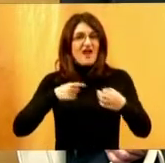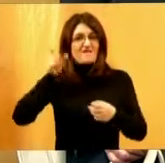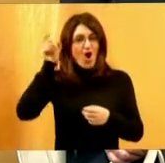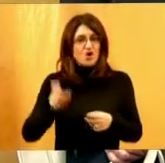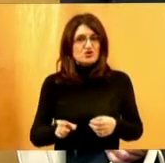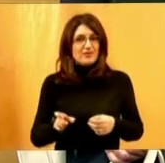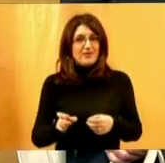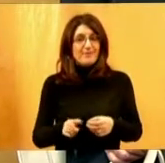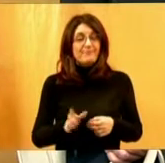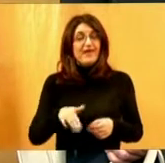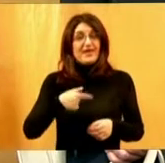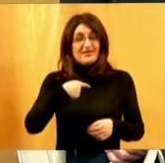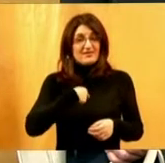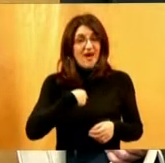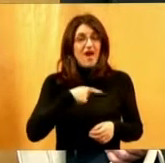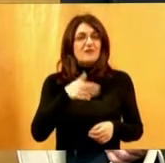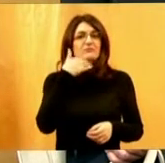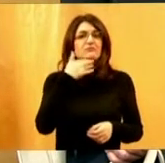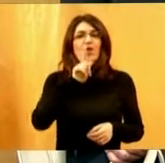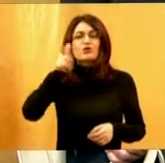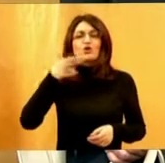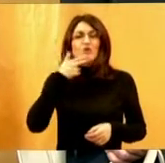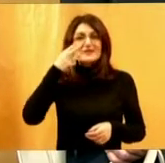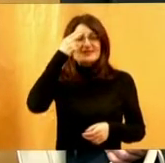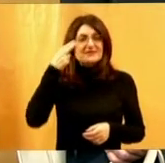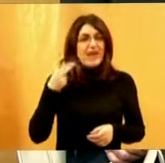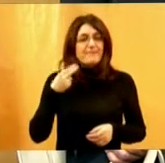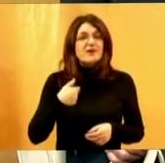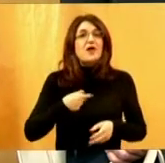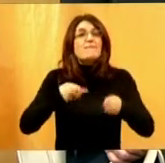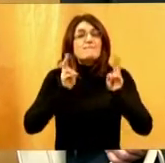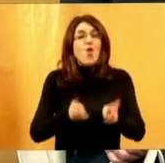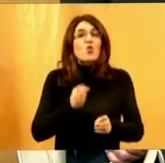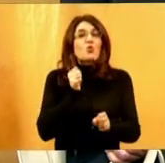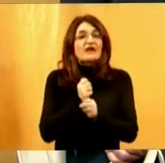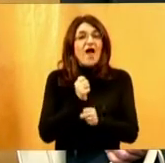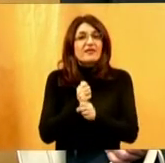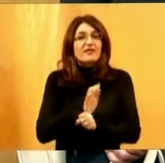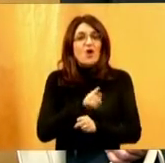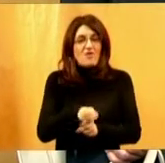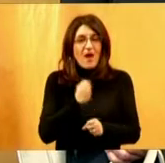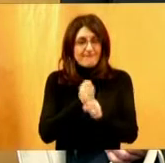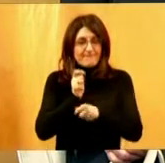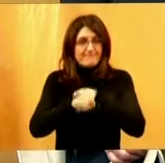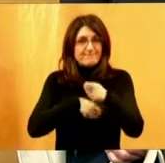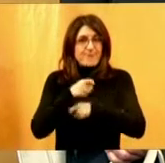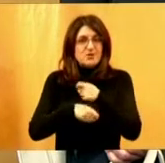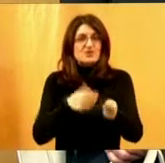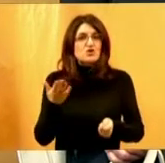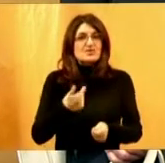Jer ja ili bilo koja je druga slijepa osoba možemo raditi onaj posao za koji smo